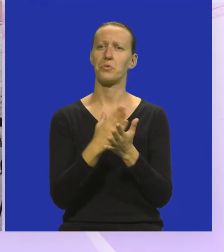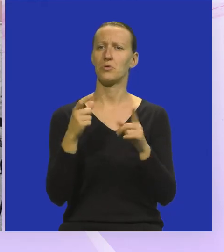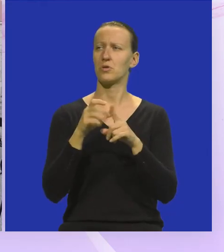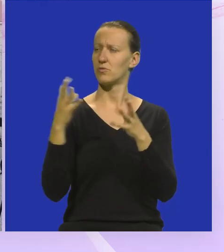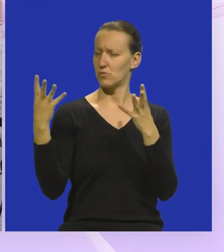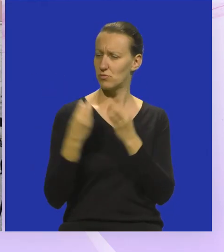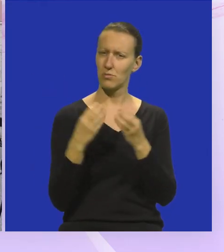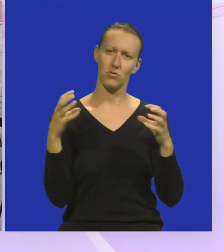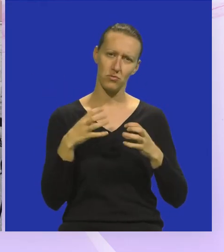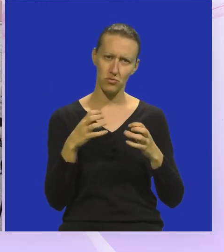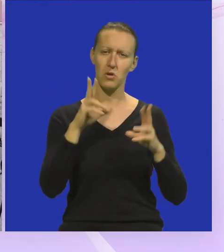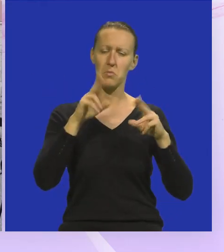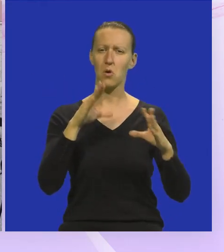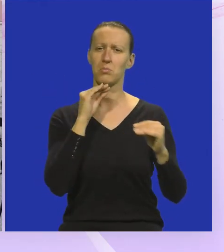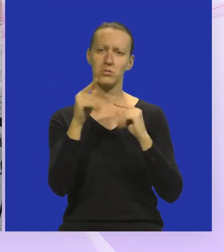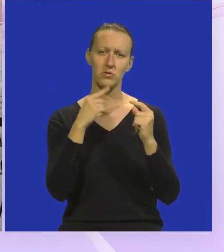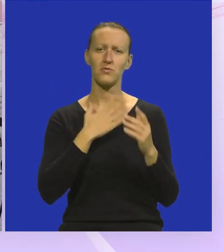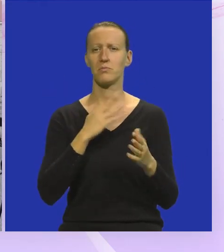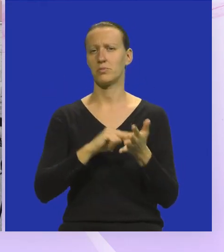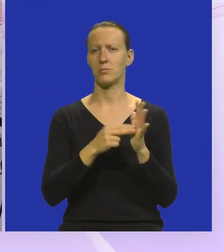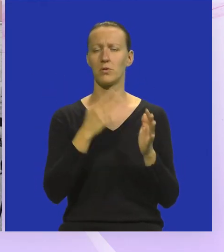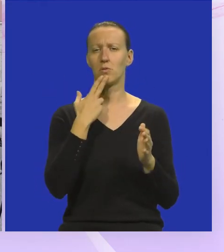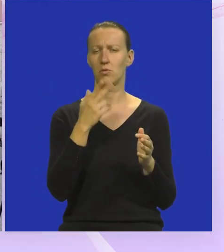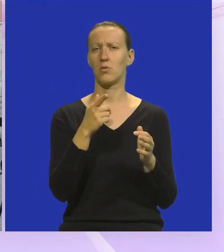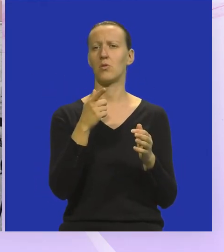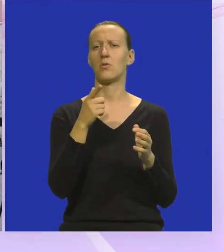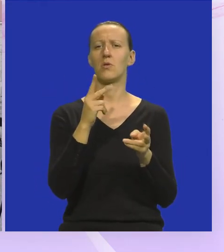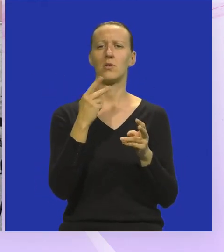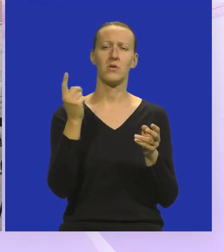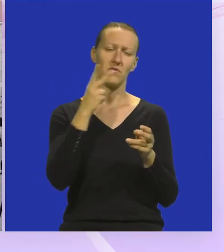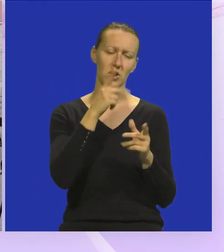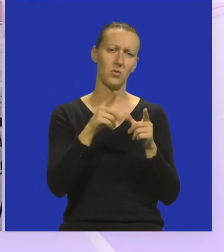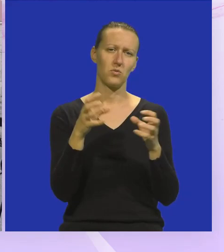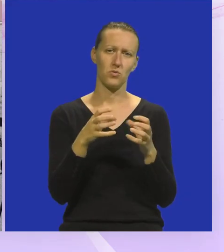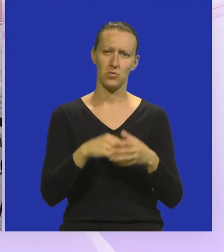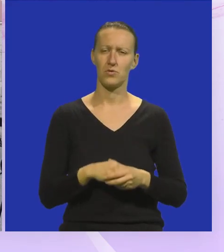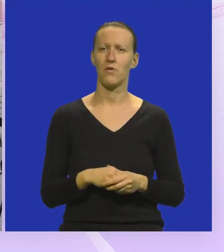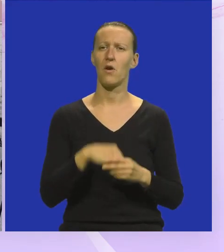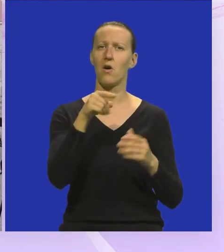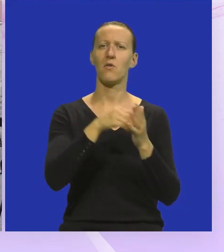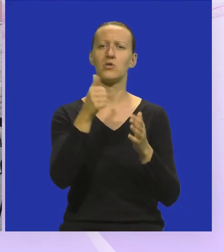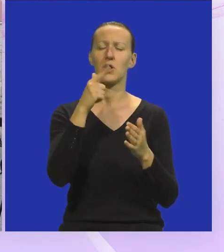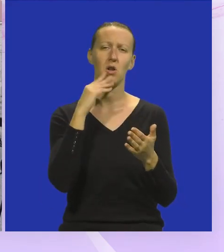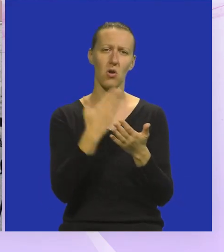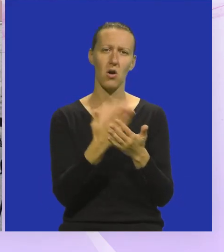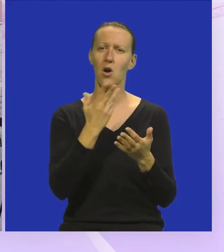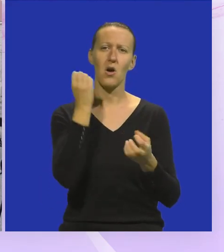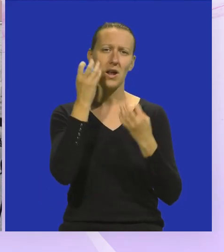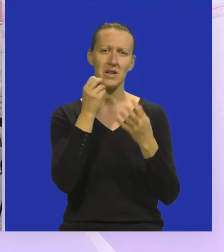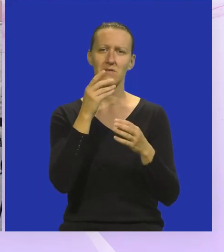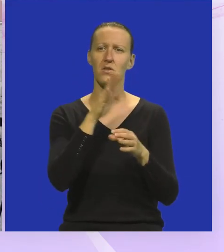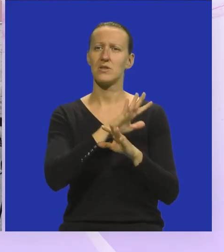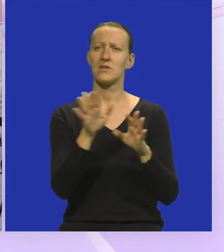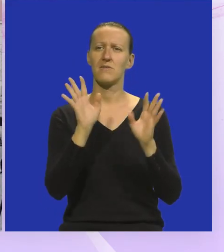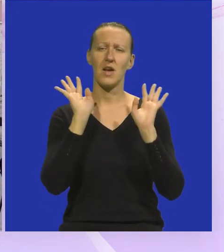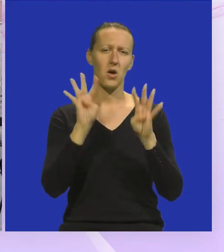dio društva i da mogu pričati o svojim problemima na koje najlaze u društvo. Ovo je još jedan dokaz kako kreativnost ruši sve